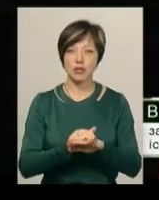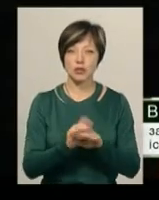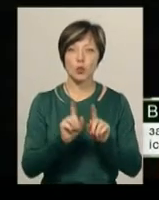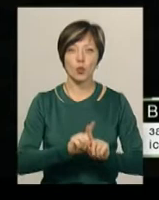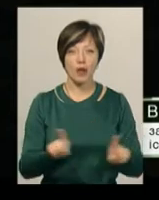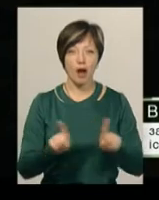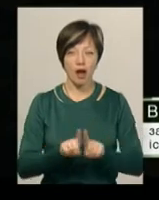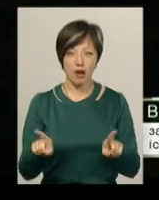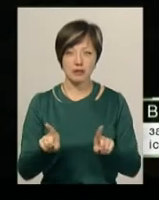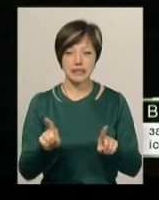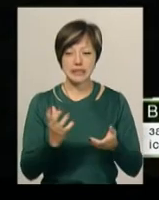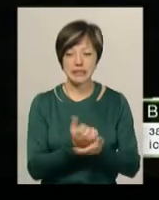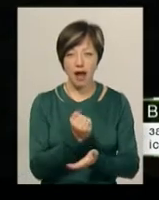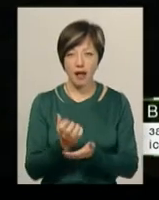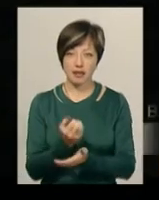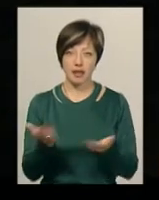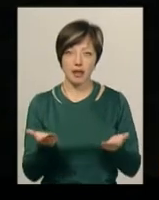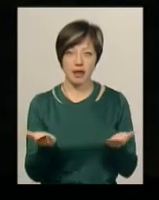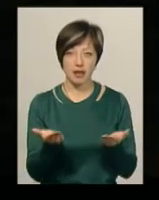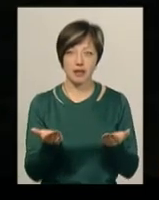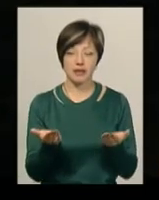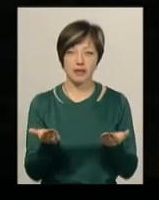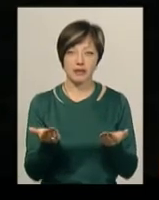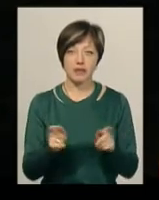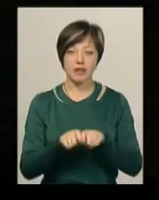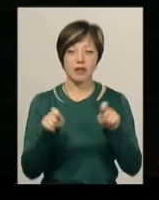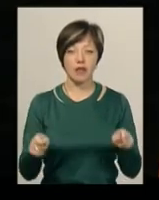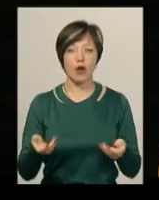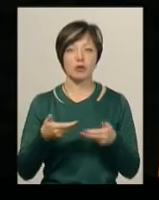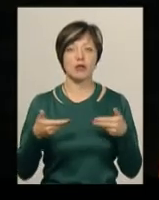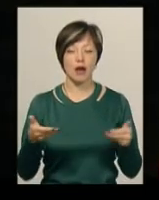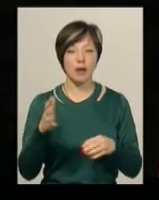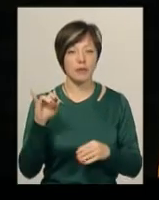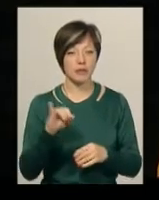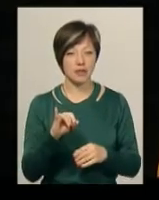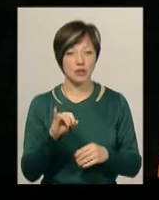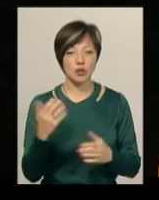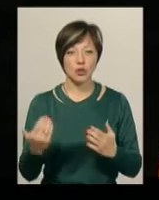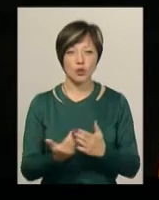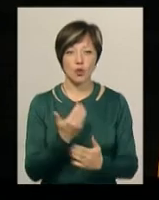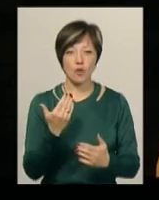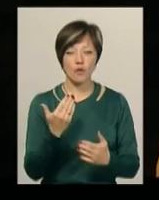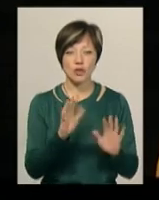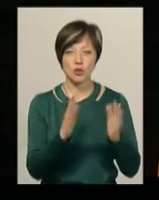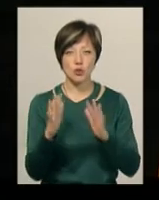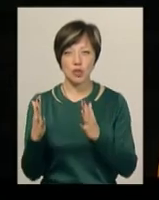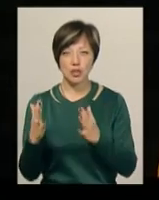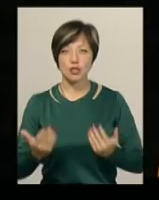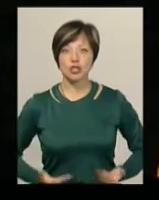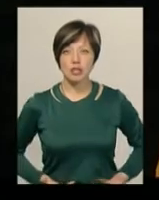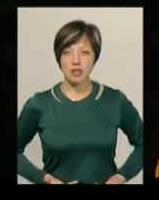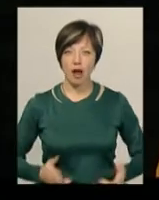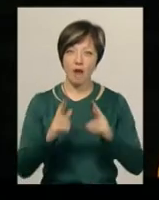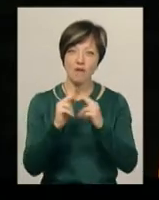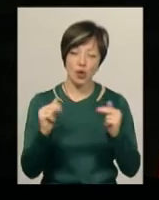унікальні знахідки, які відкривають нам і нові сторінки життя